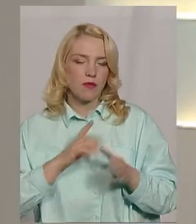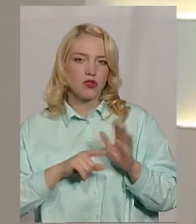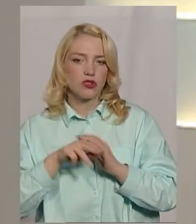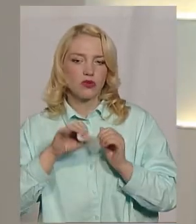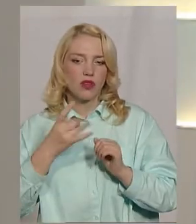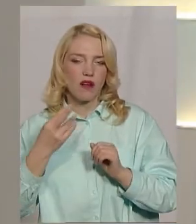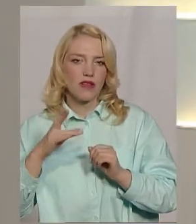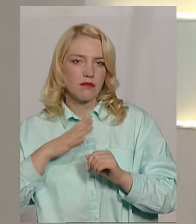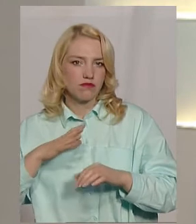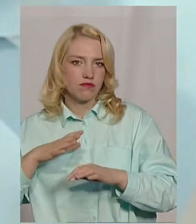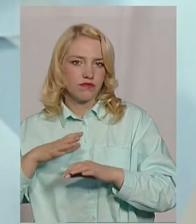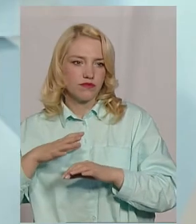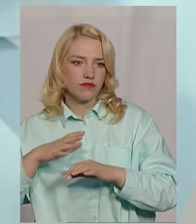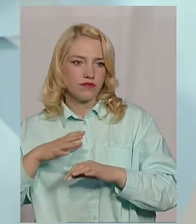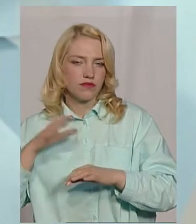наприклад,